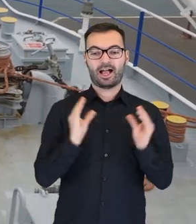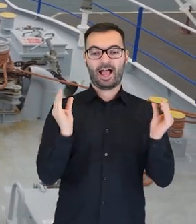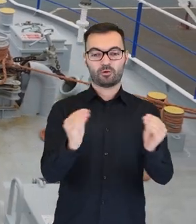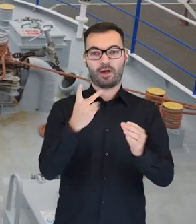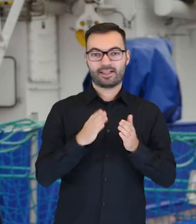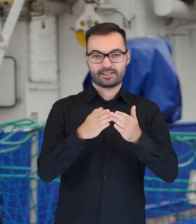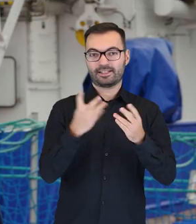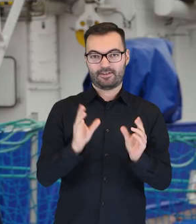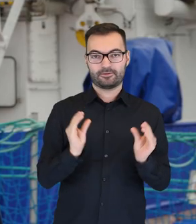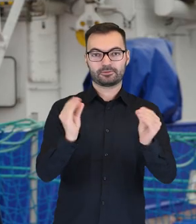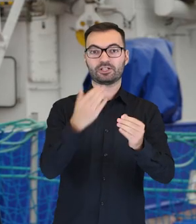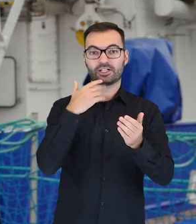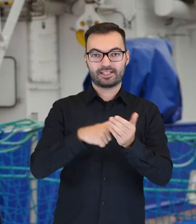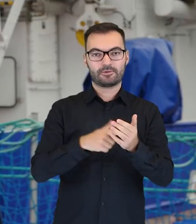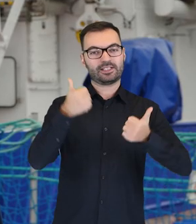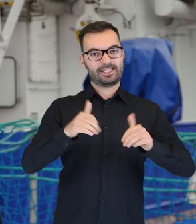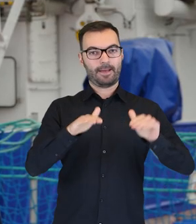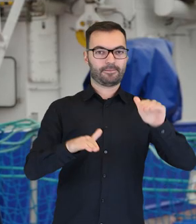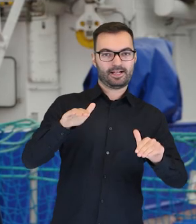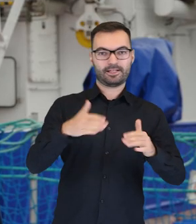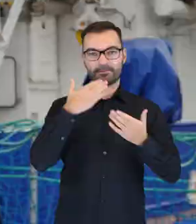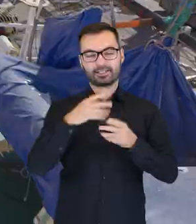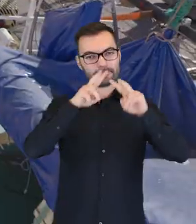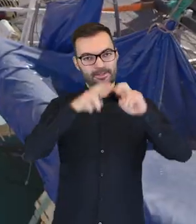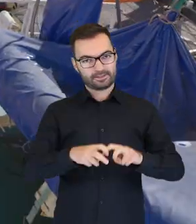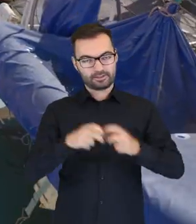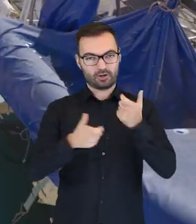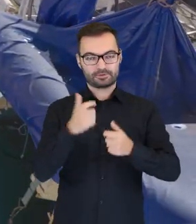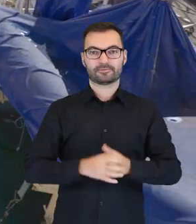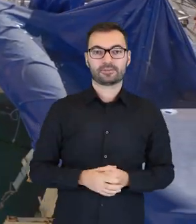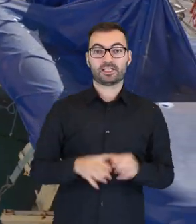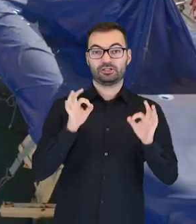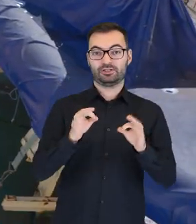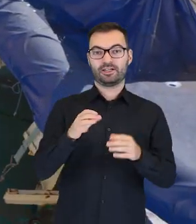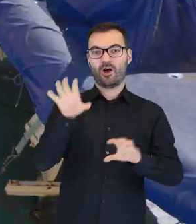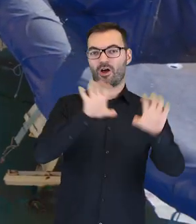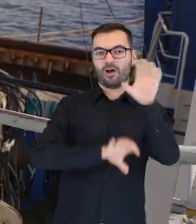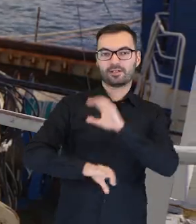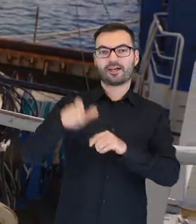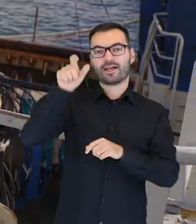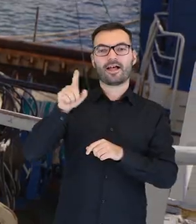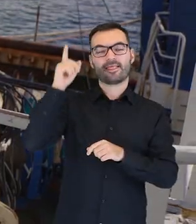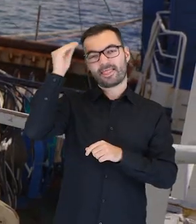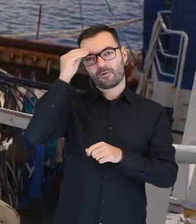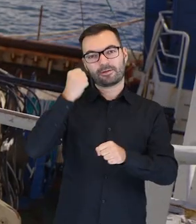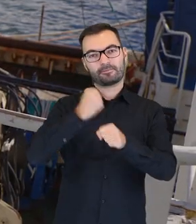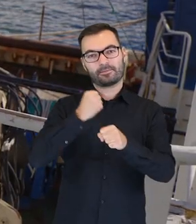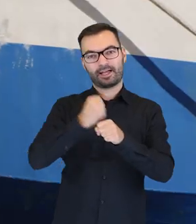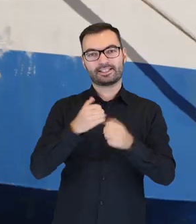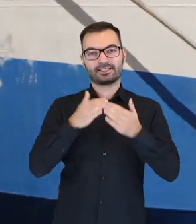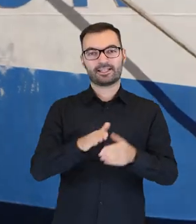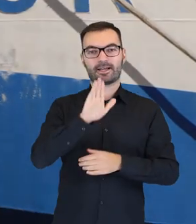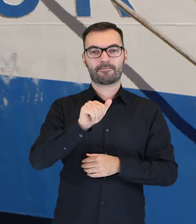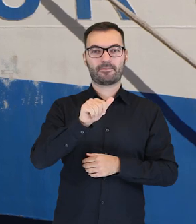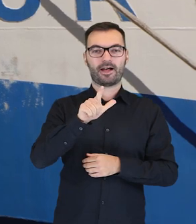zamiast jednego. Dzięki temu statek jest bardziej stabilny podczas prowadzenia pomiarów. Dzisiaj zobaczymy pracę naukowca na statku Baltica. To pływające